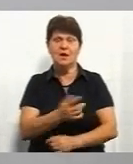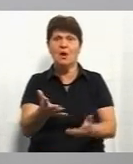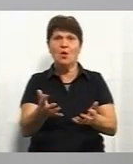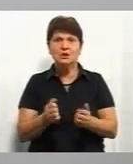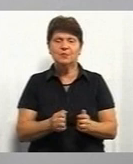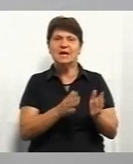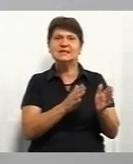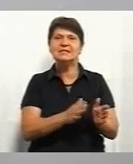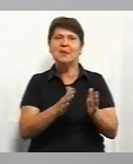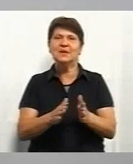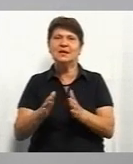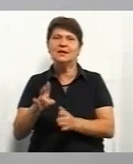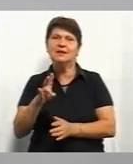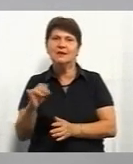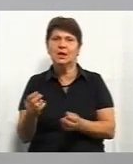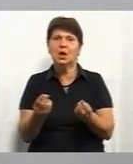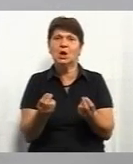стабільні гроші,